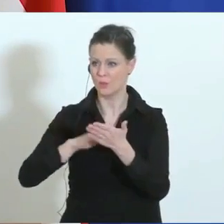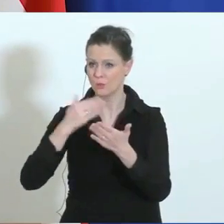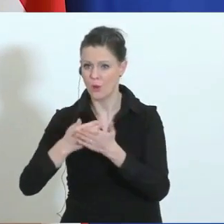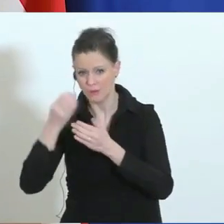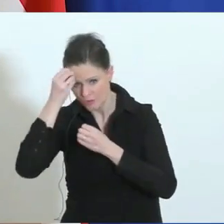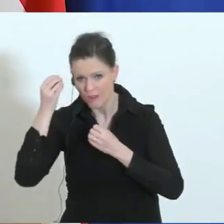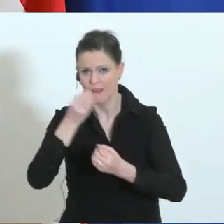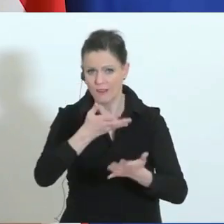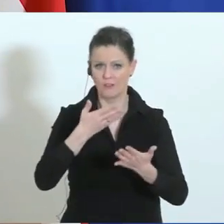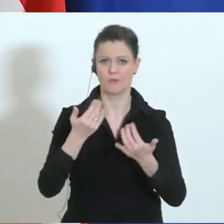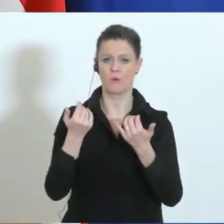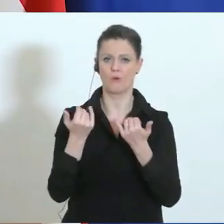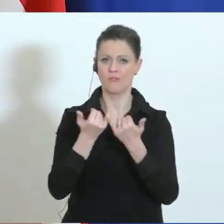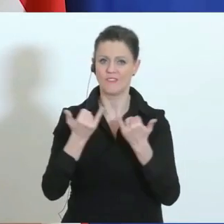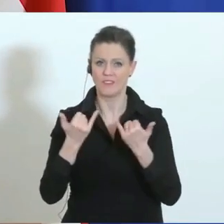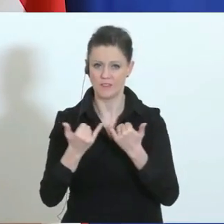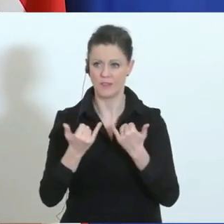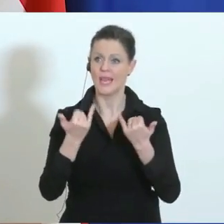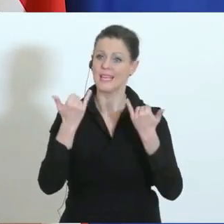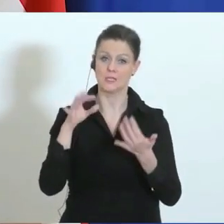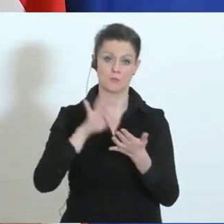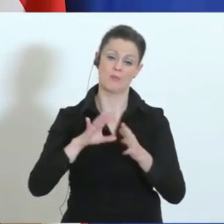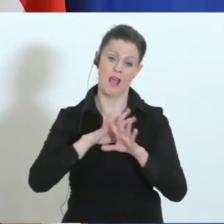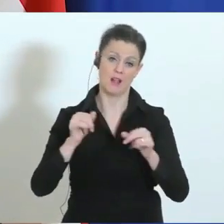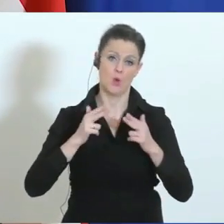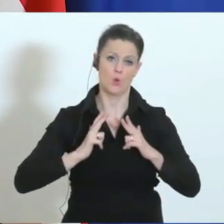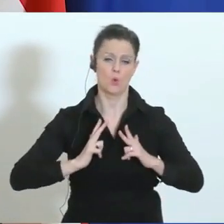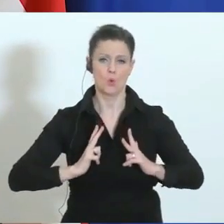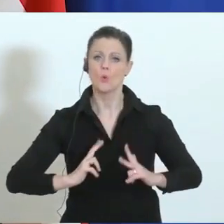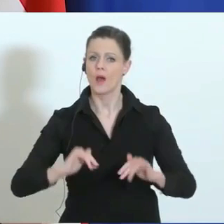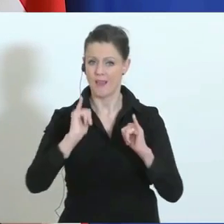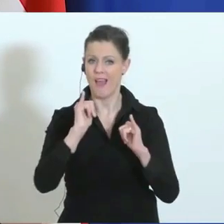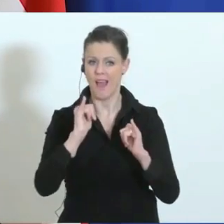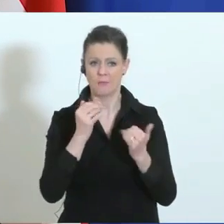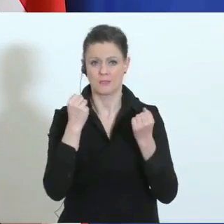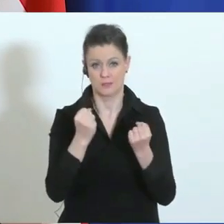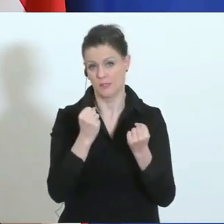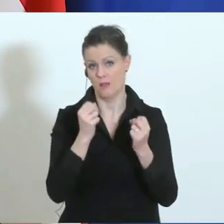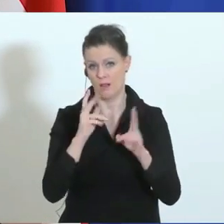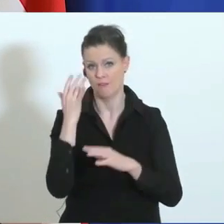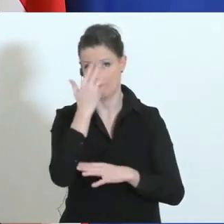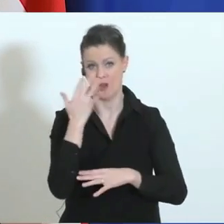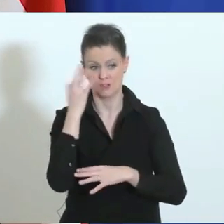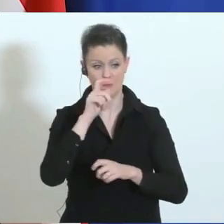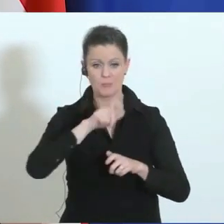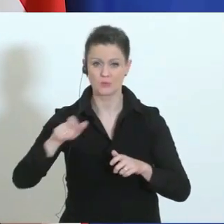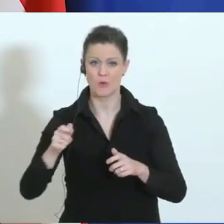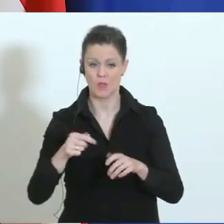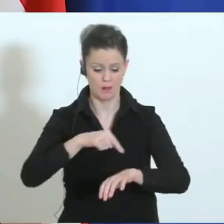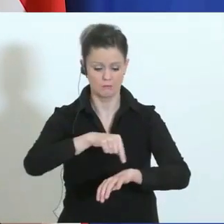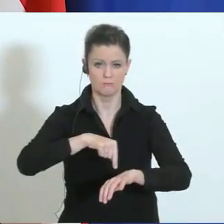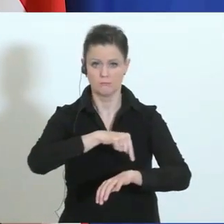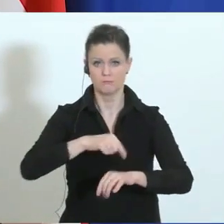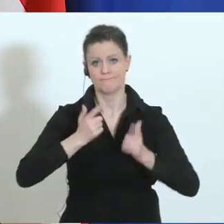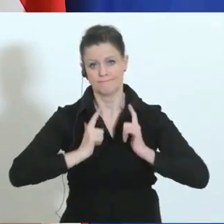informieren. Derzeit ist alles ruhig, aber Sie können sich vorstellen, dass es doch auch eine große Herausforderung ist für Menschen, die jetzt schon stundenlang an der